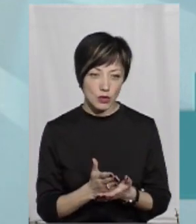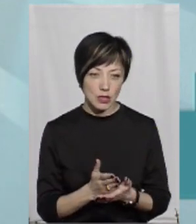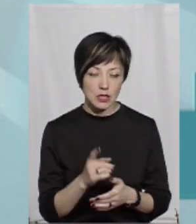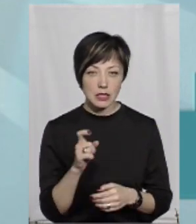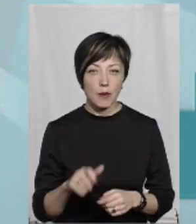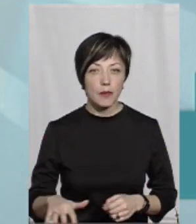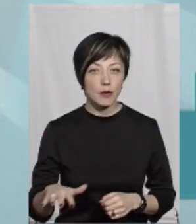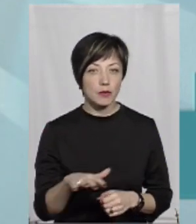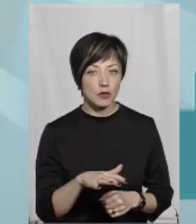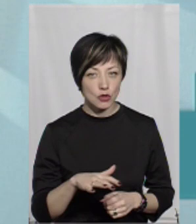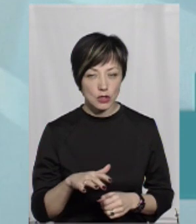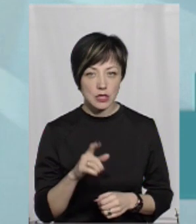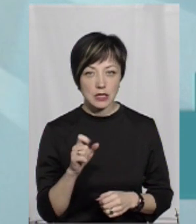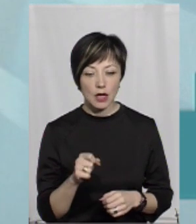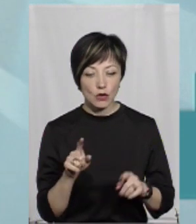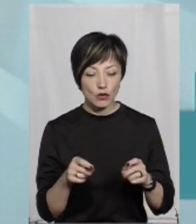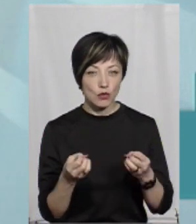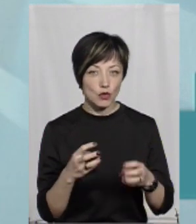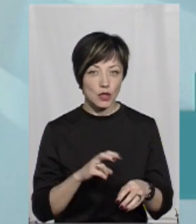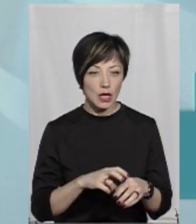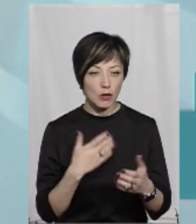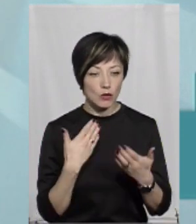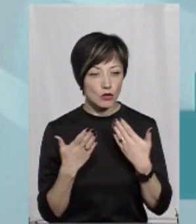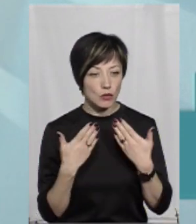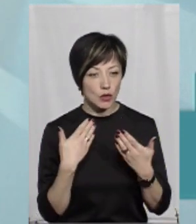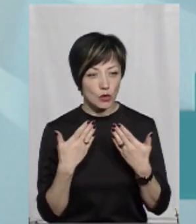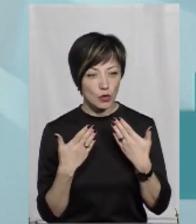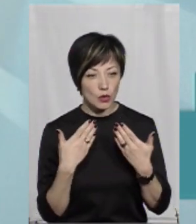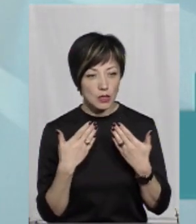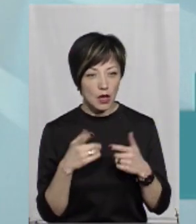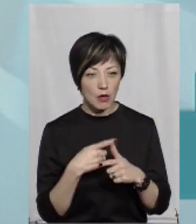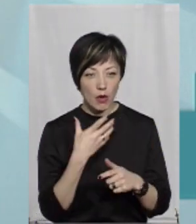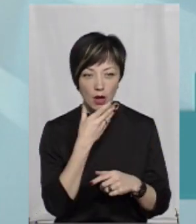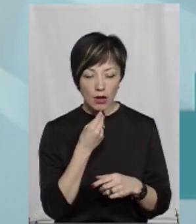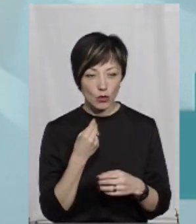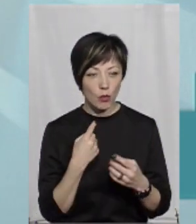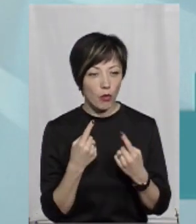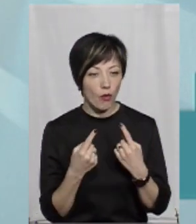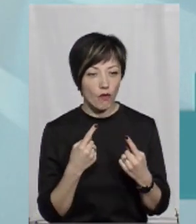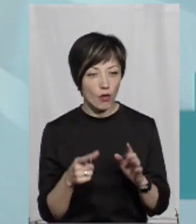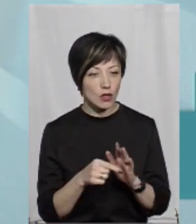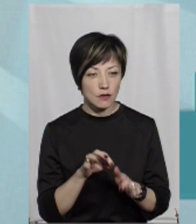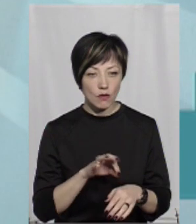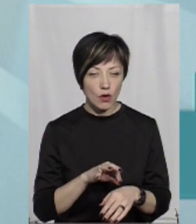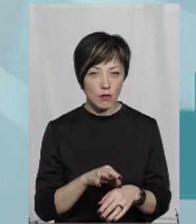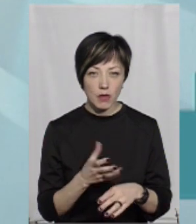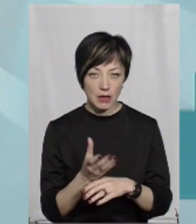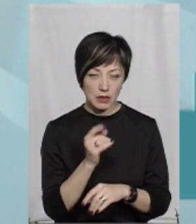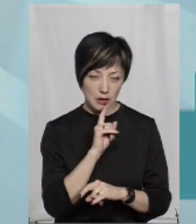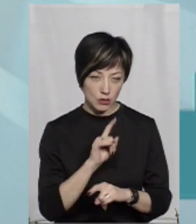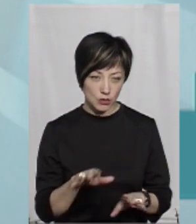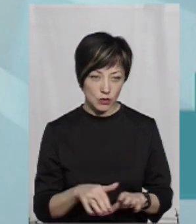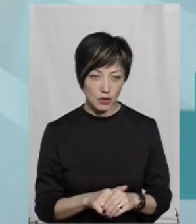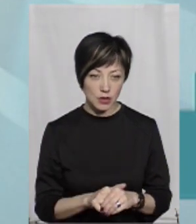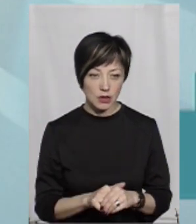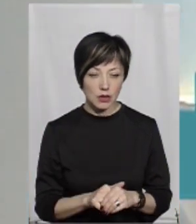за приміщення, за те, що просто лікар поспілкується або гарно поговорить з хворим, за це платити не будуть.